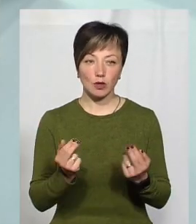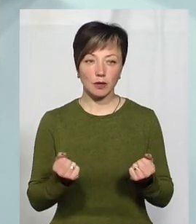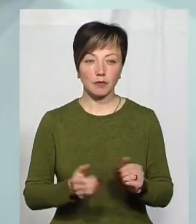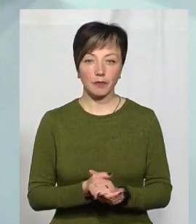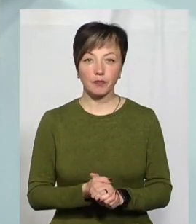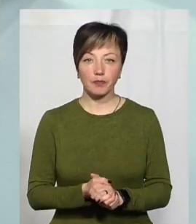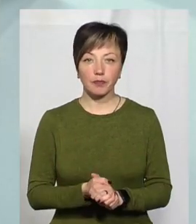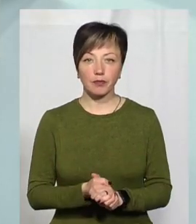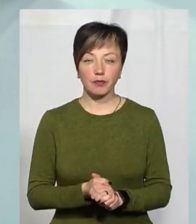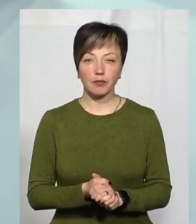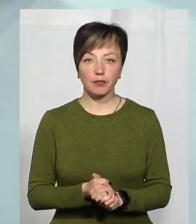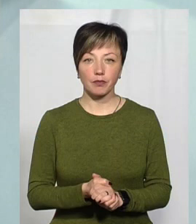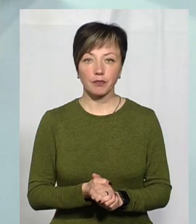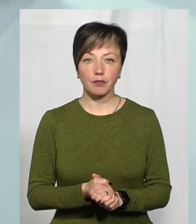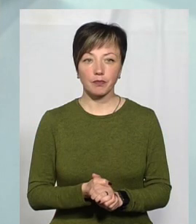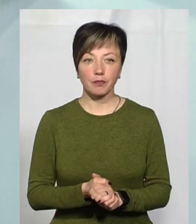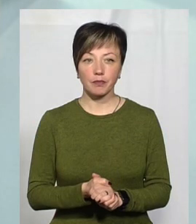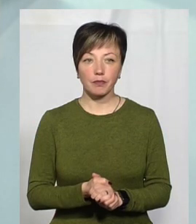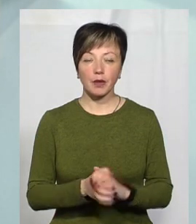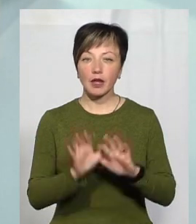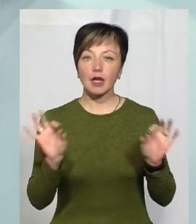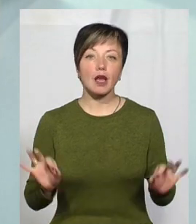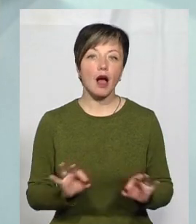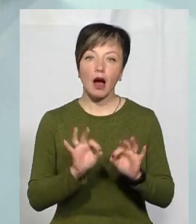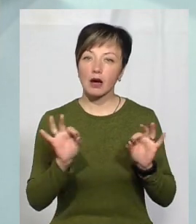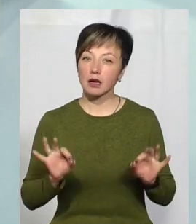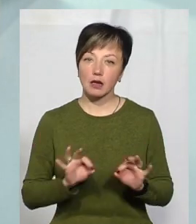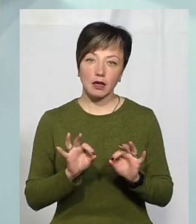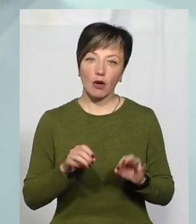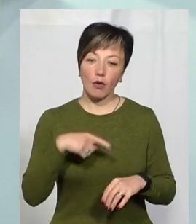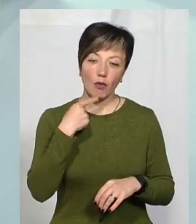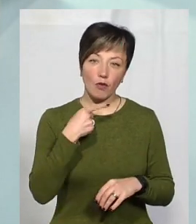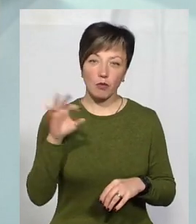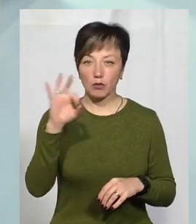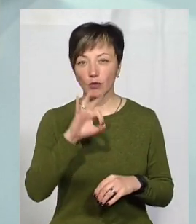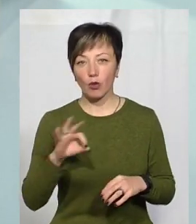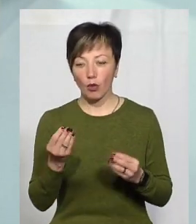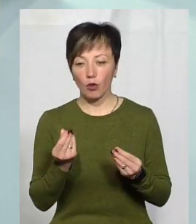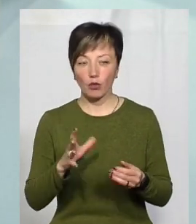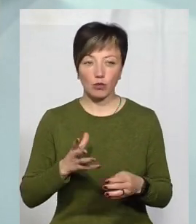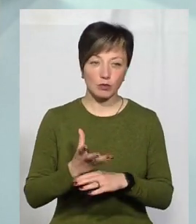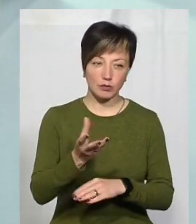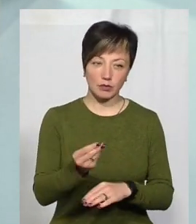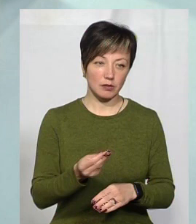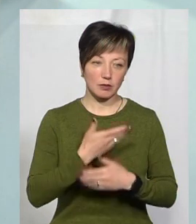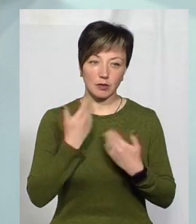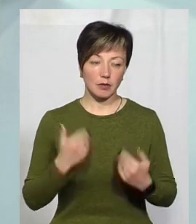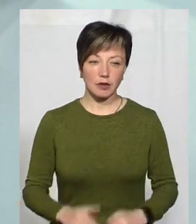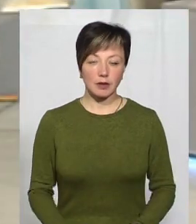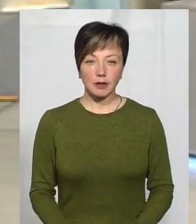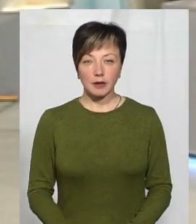Так, тестування проводять безкоштовно. Ніяких мов за кошти не ведуться абсолютно.